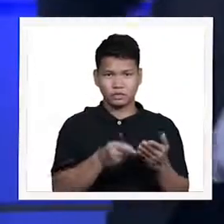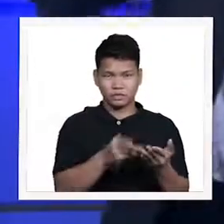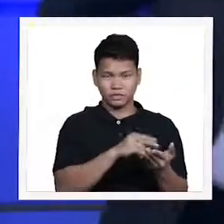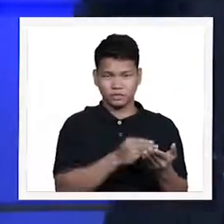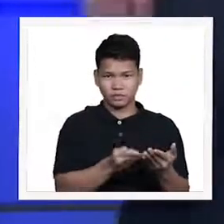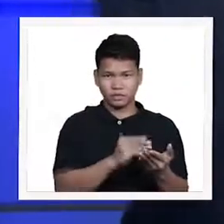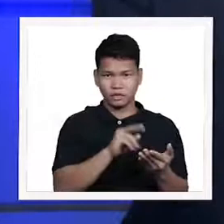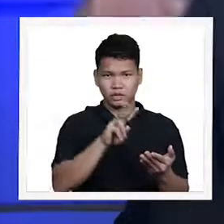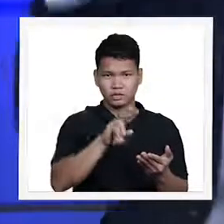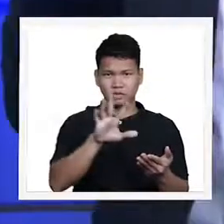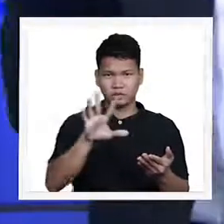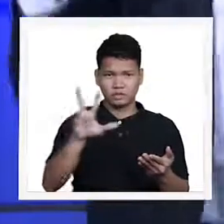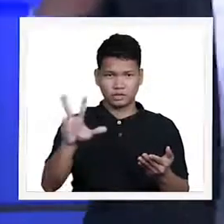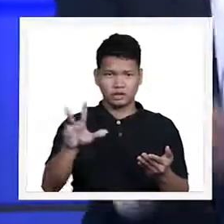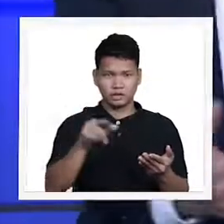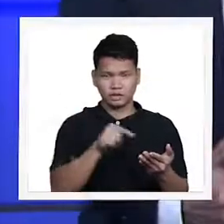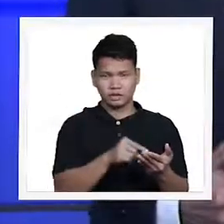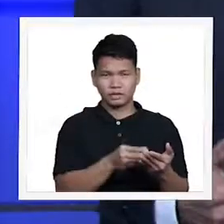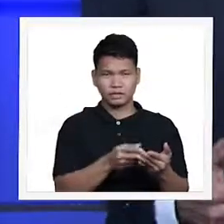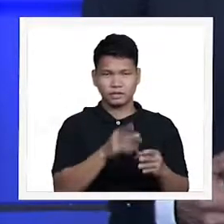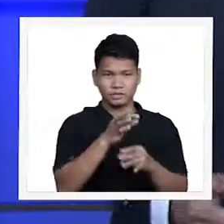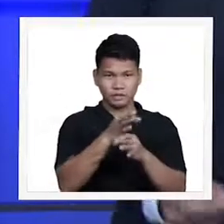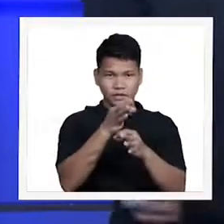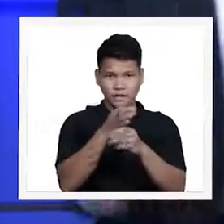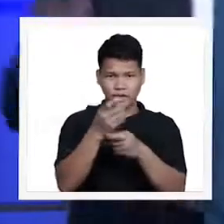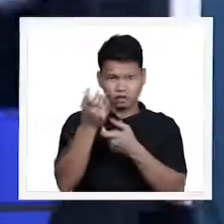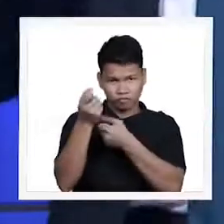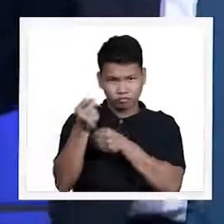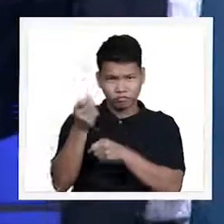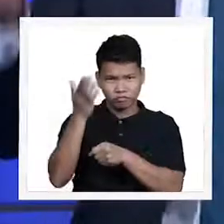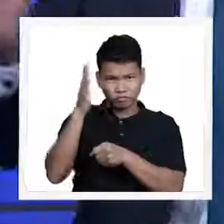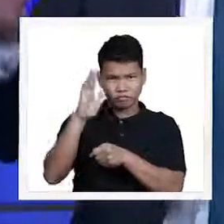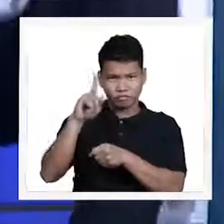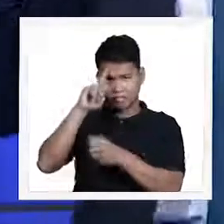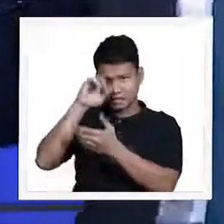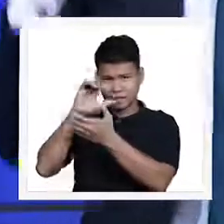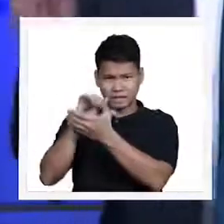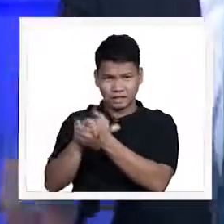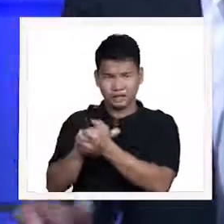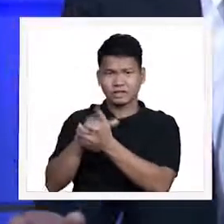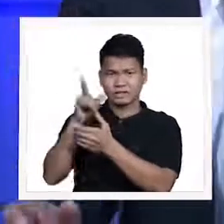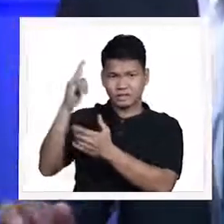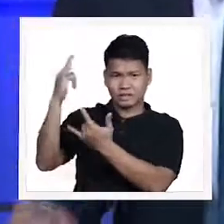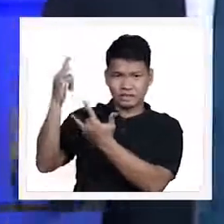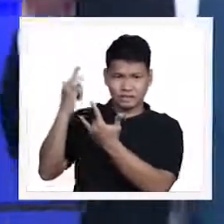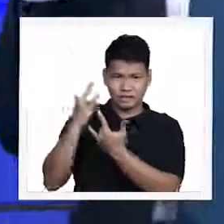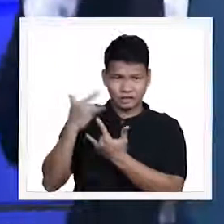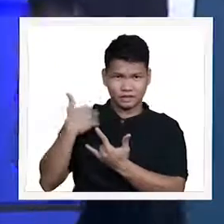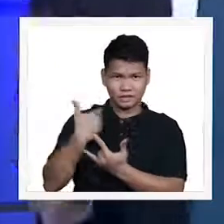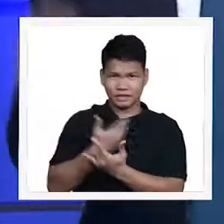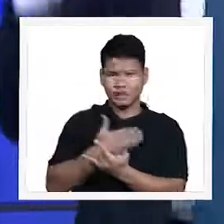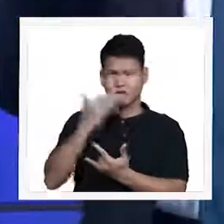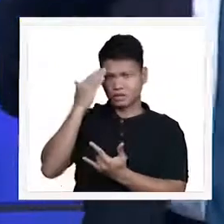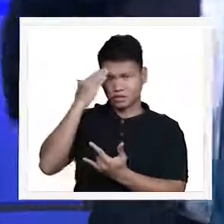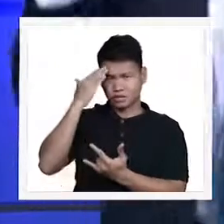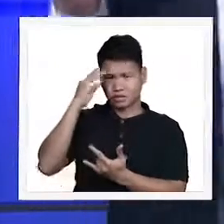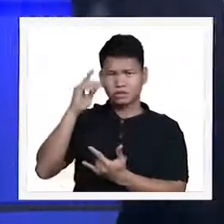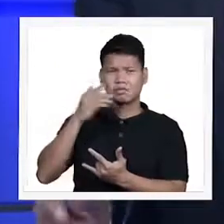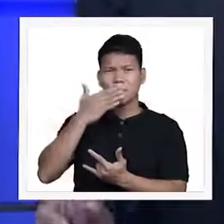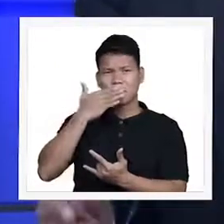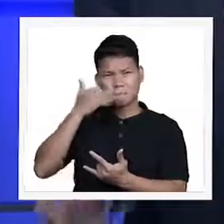dito is faith is trusting God. Believing that He loves us and knows